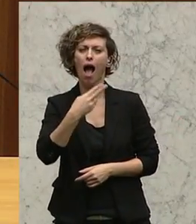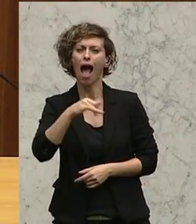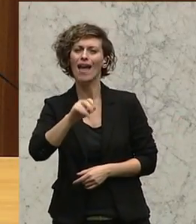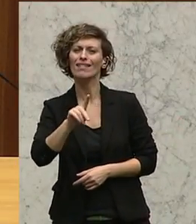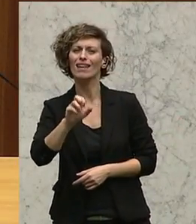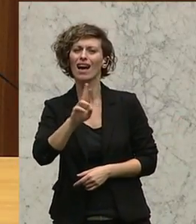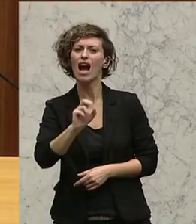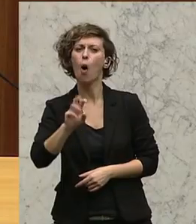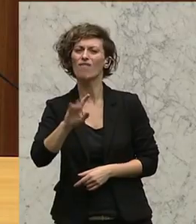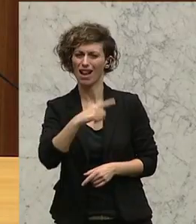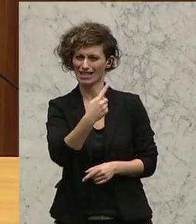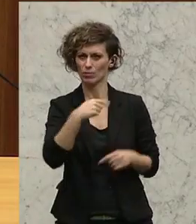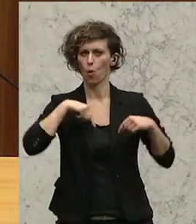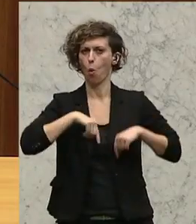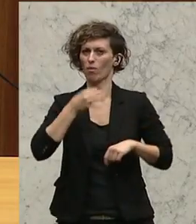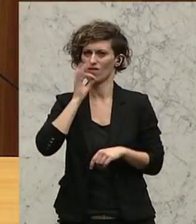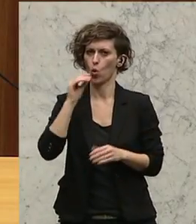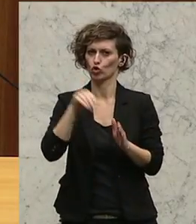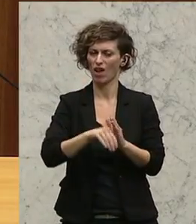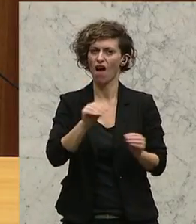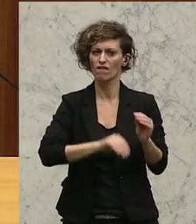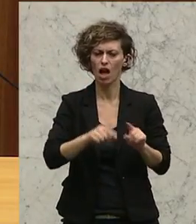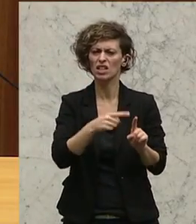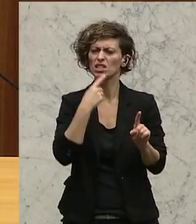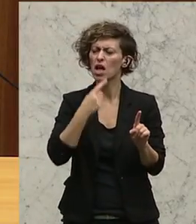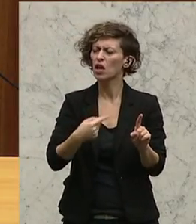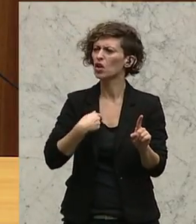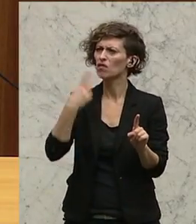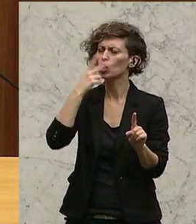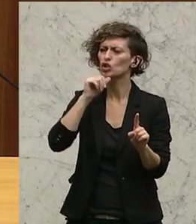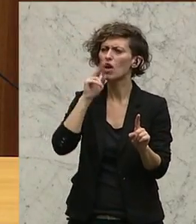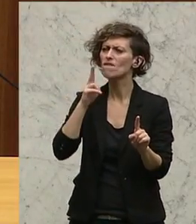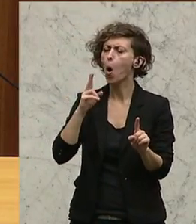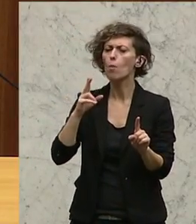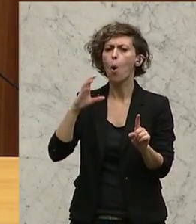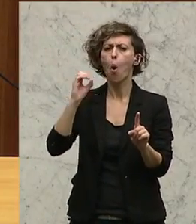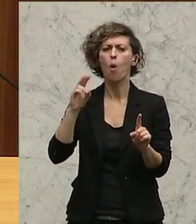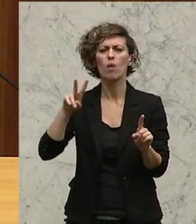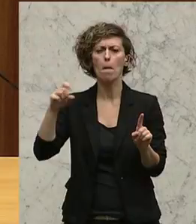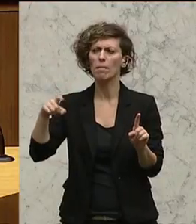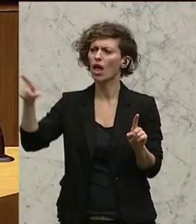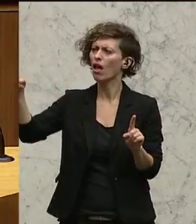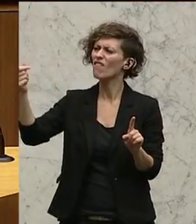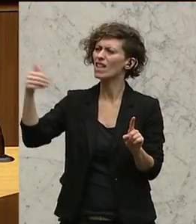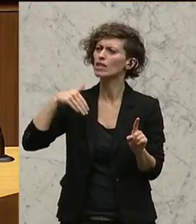warum tut uns das alles ausgerechnet das ÖVP-geführte Finanzministerium an?